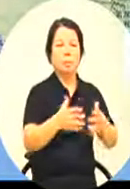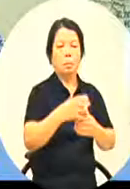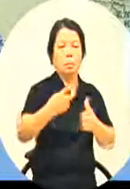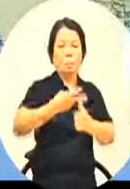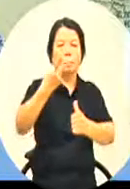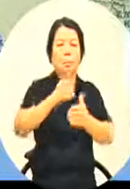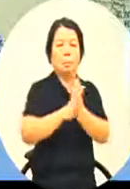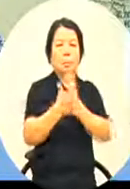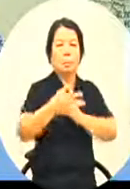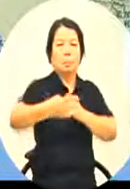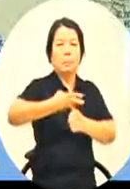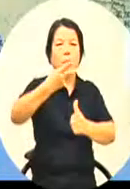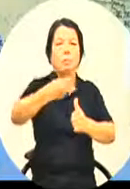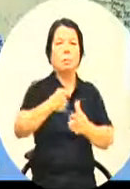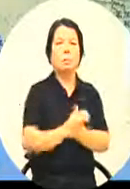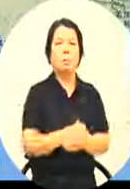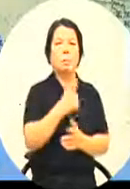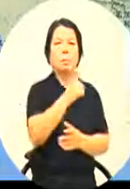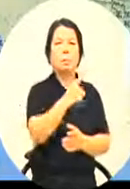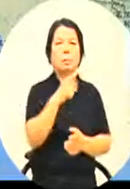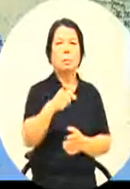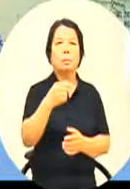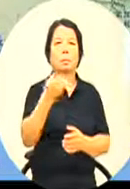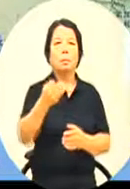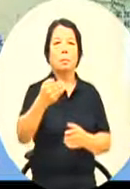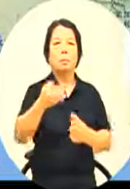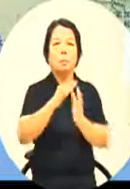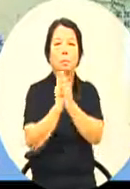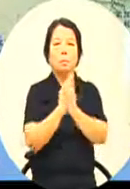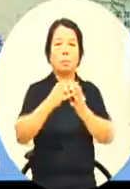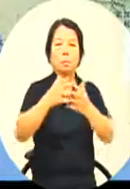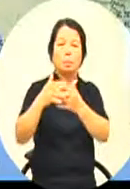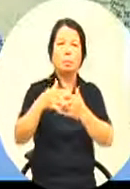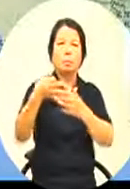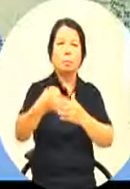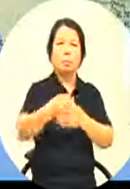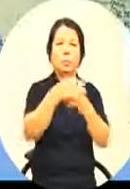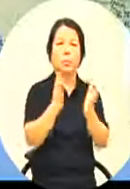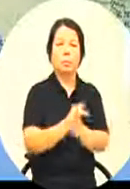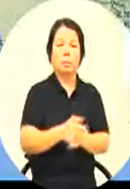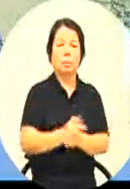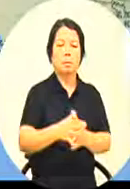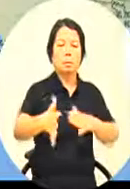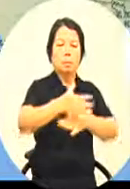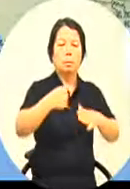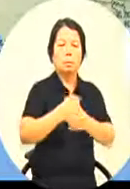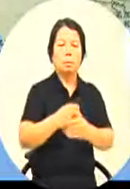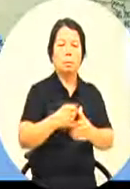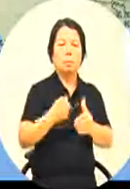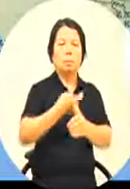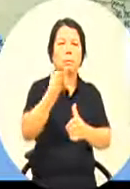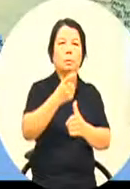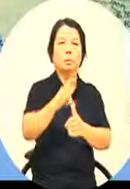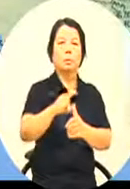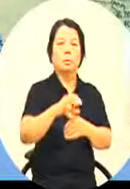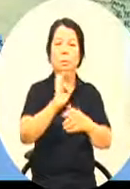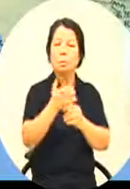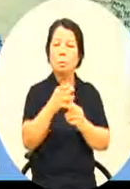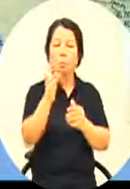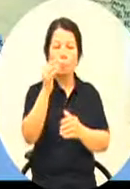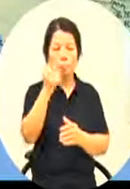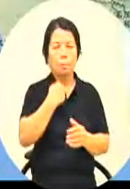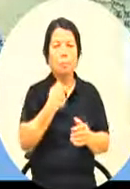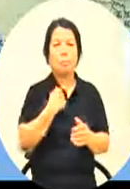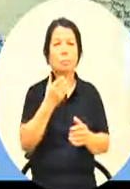他的GDP是1.9兆美元全球排名第十名现在看出来为什么了